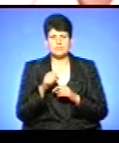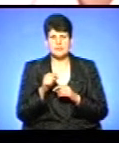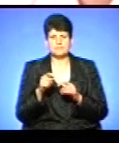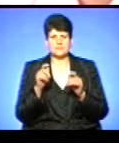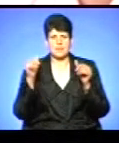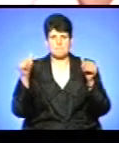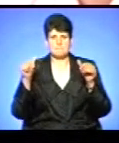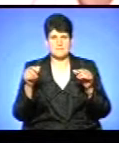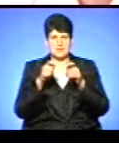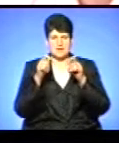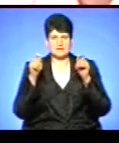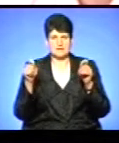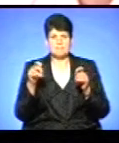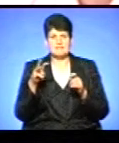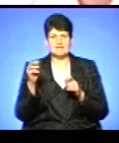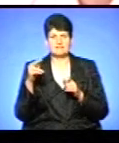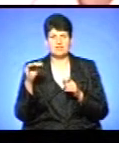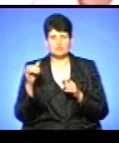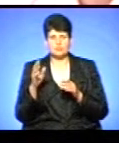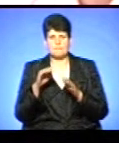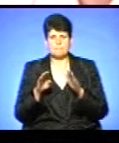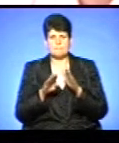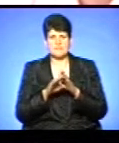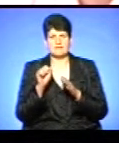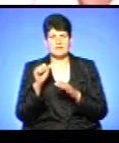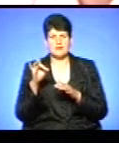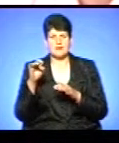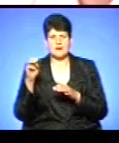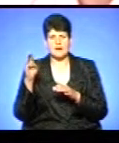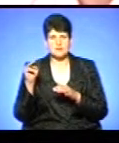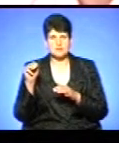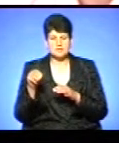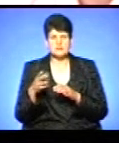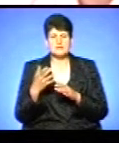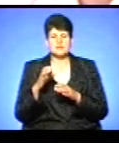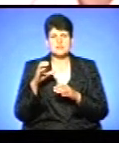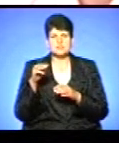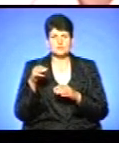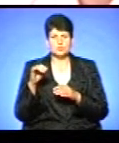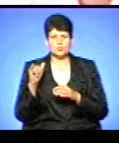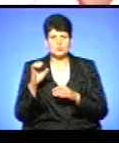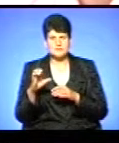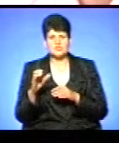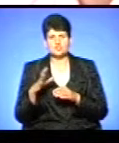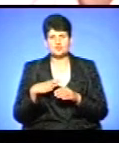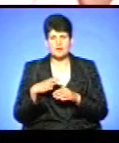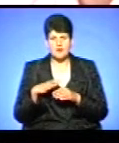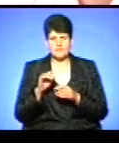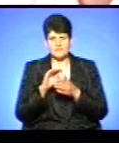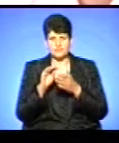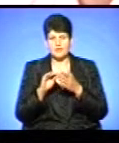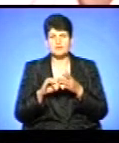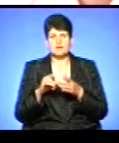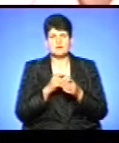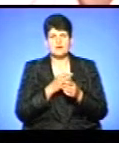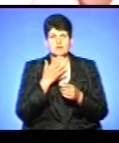банер Медведчук під арешт та «Стоп реванш» з приставкою «Стуспо чекає». І ці народні депутати також